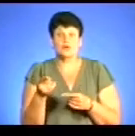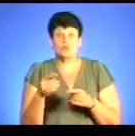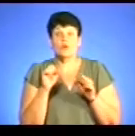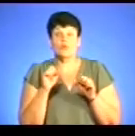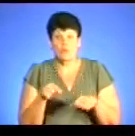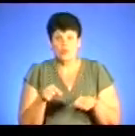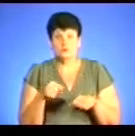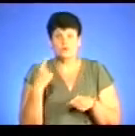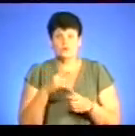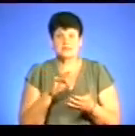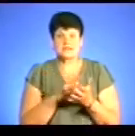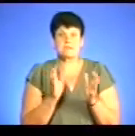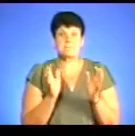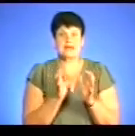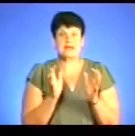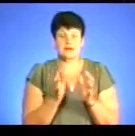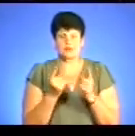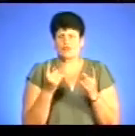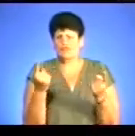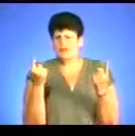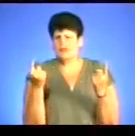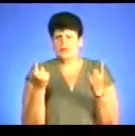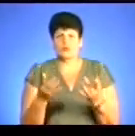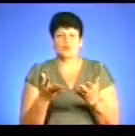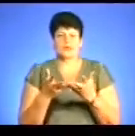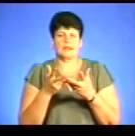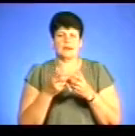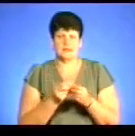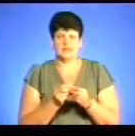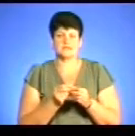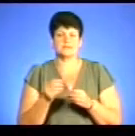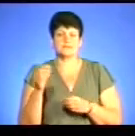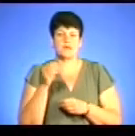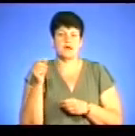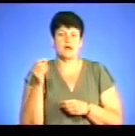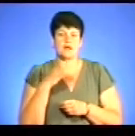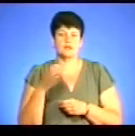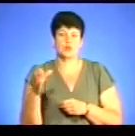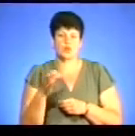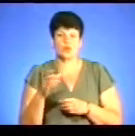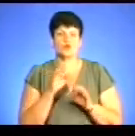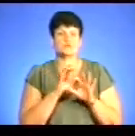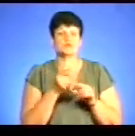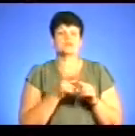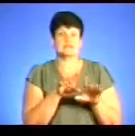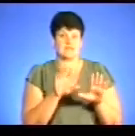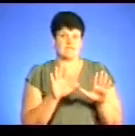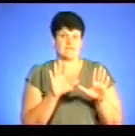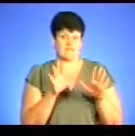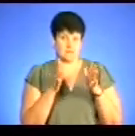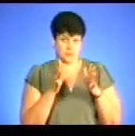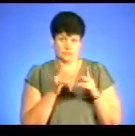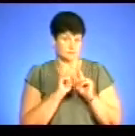можна зберігати таку велику кількість сурогатного алкоголю? Розкажіть про цей випадок, тому що, власне,